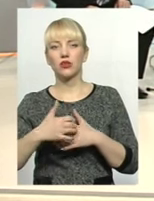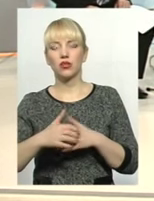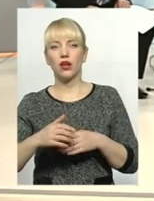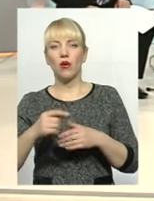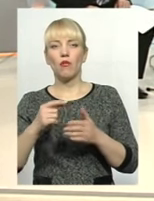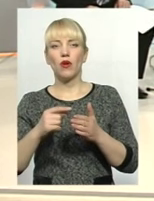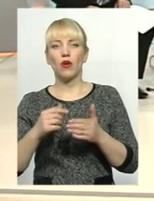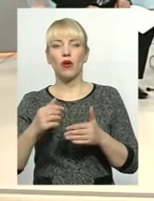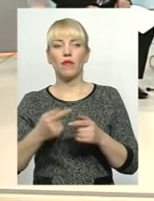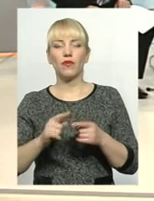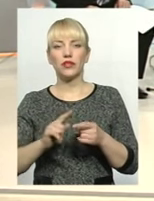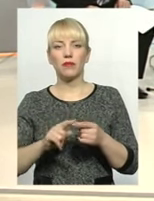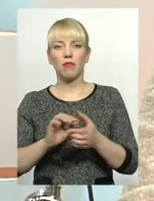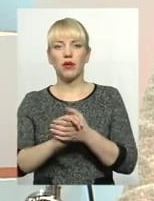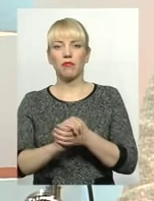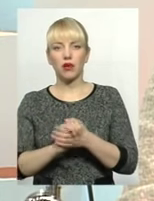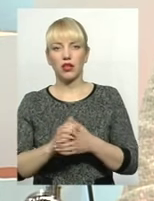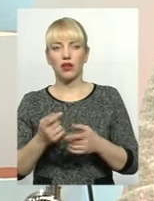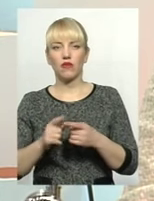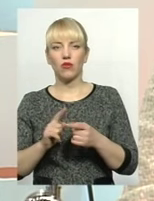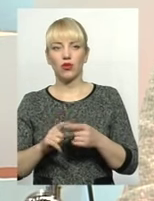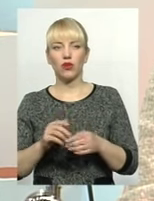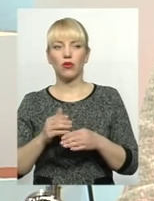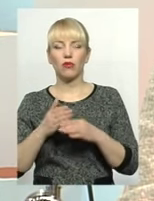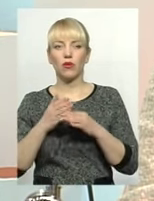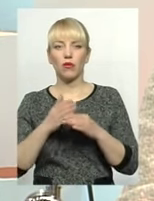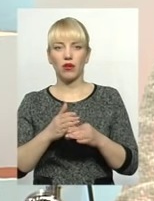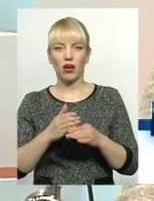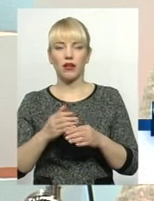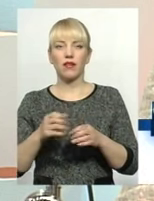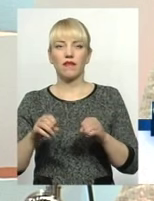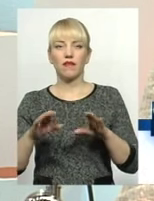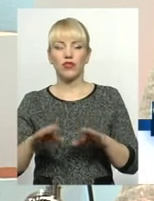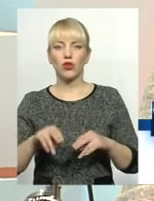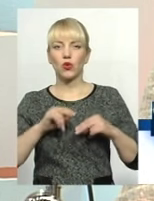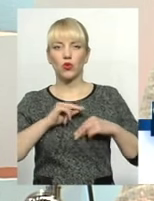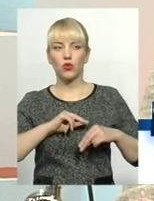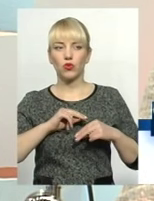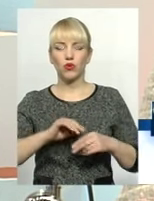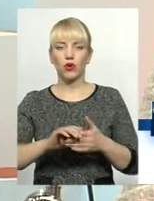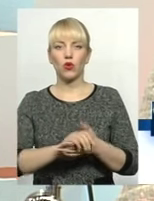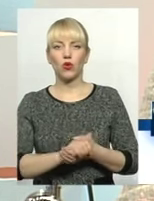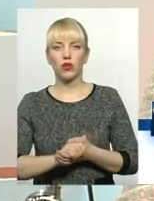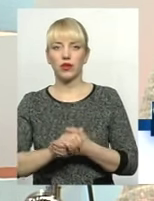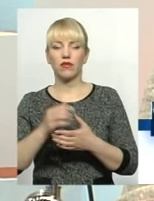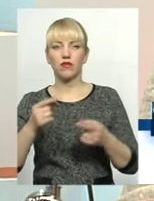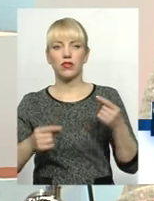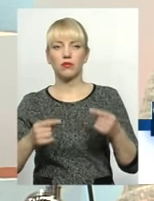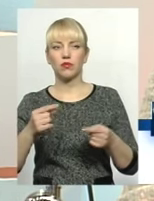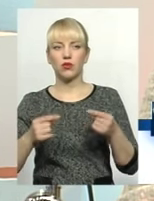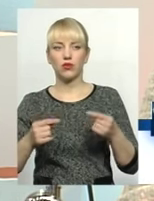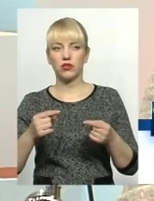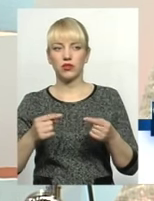це є державний орган, який, в принципі, сприяє вирішенню колективних трудових спорів. І, зокрема, організації трудових арбітражів і